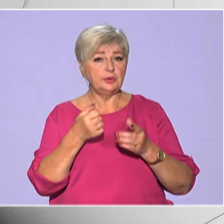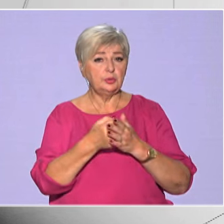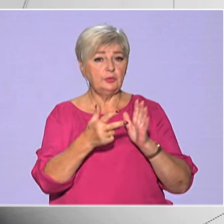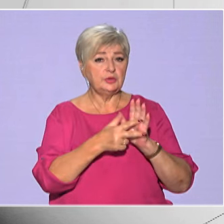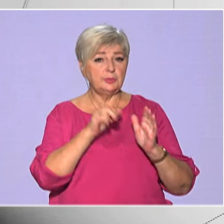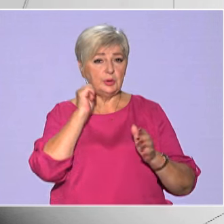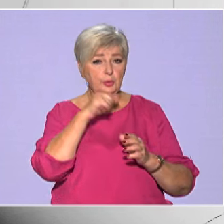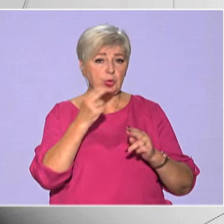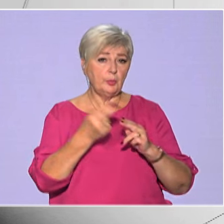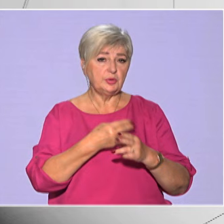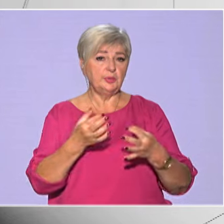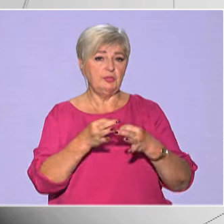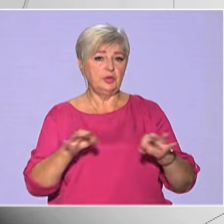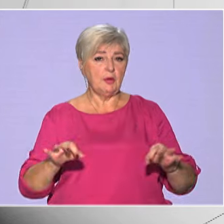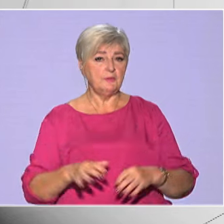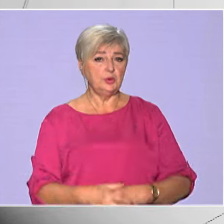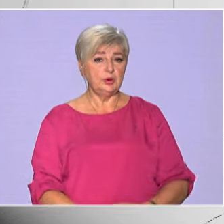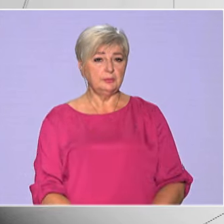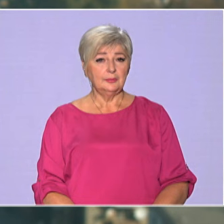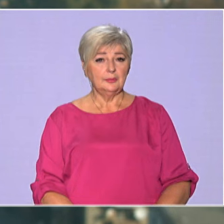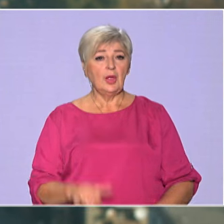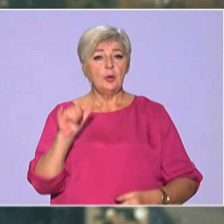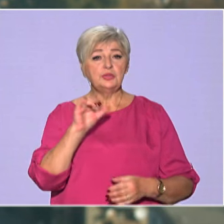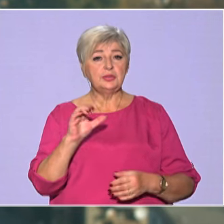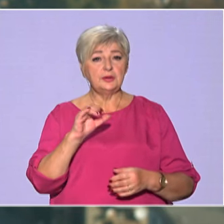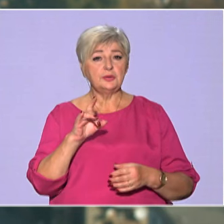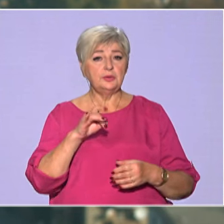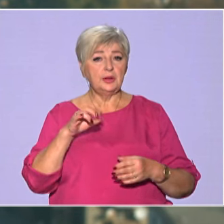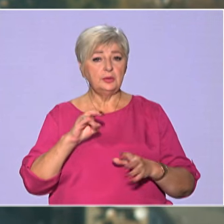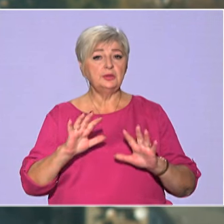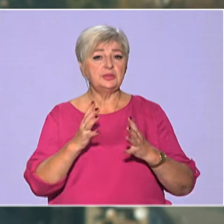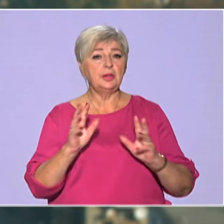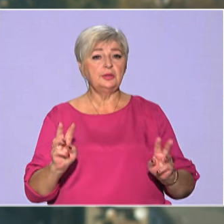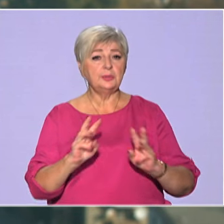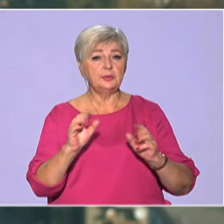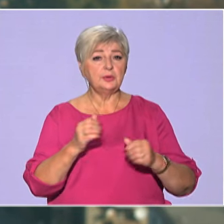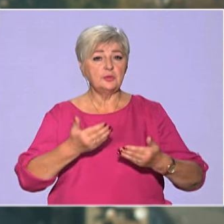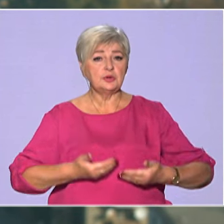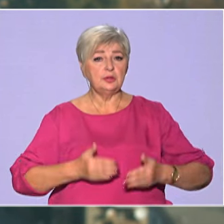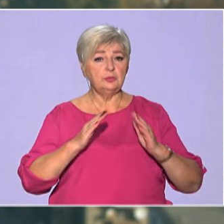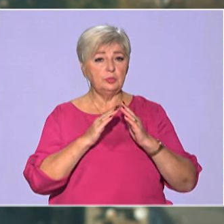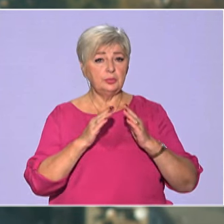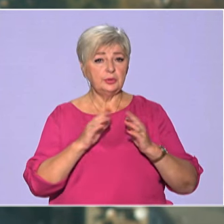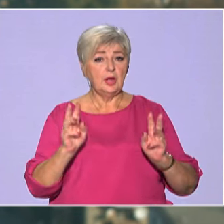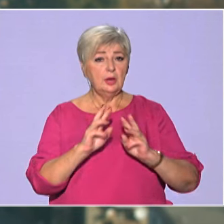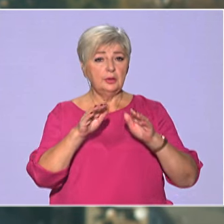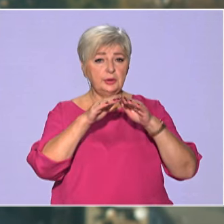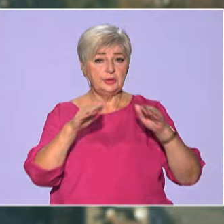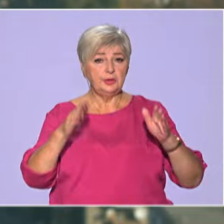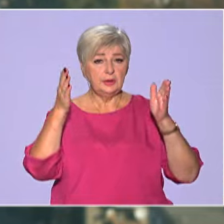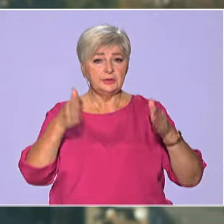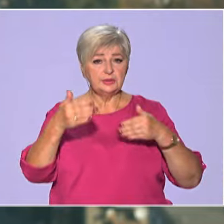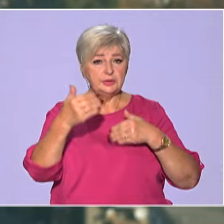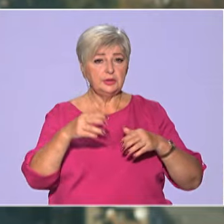восьми років позбавлення волі. В Синельниківському районі сталася пожежа у житловому будинку. Горіли дах,